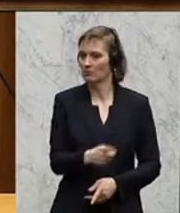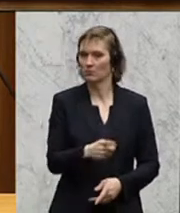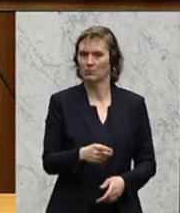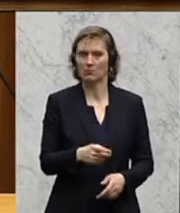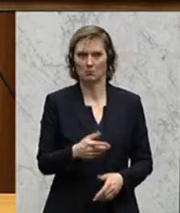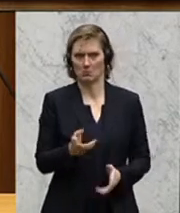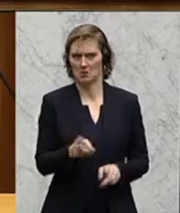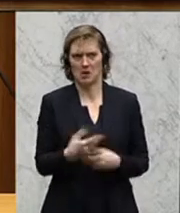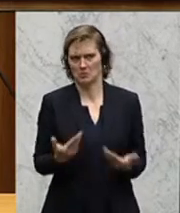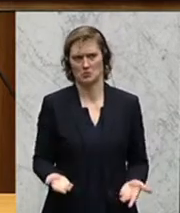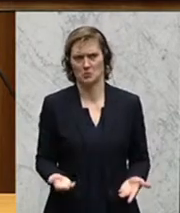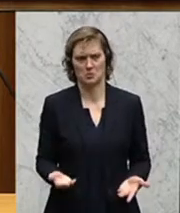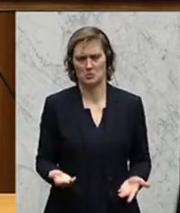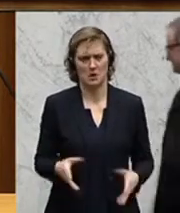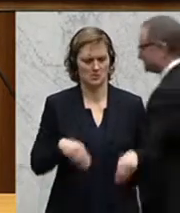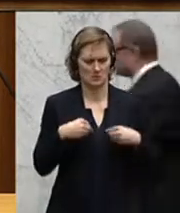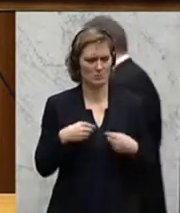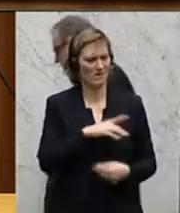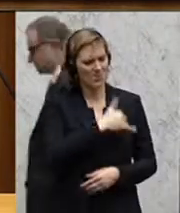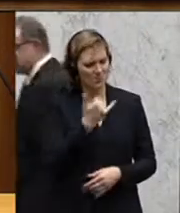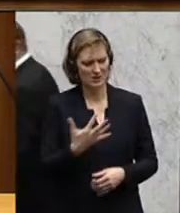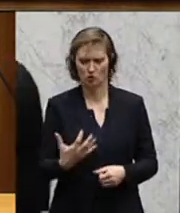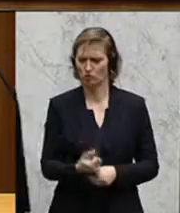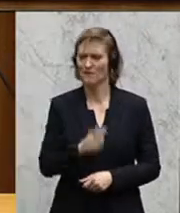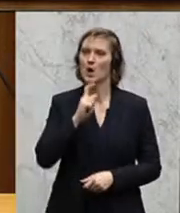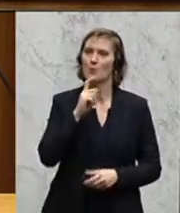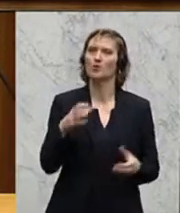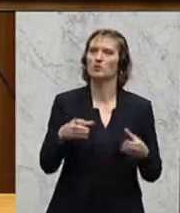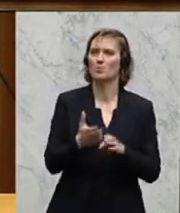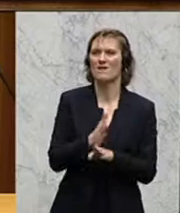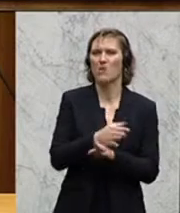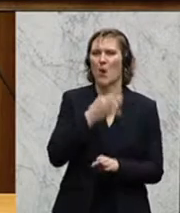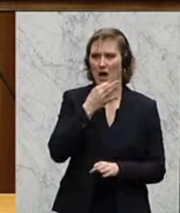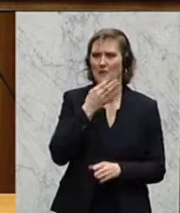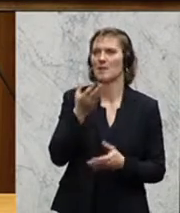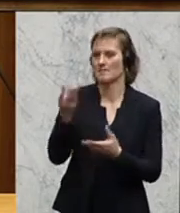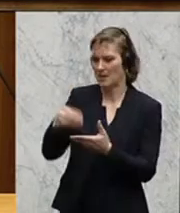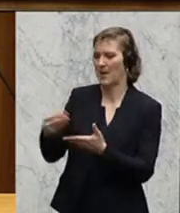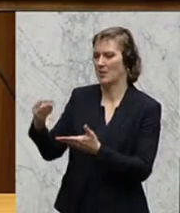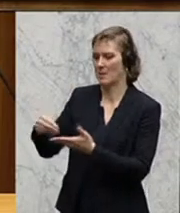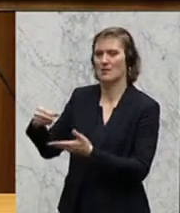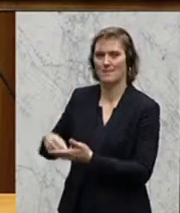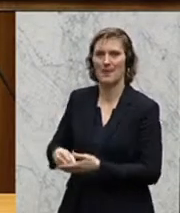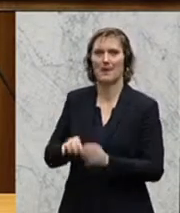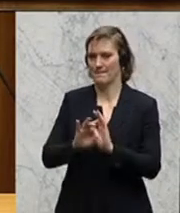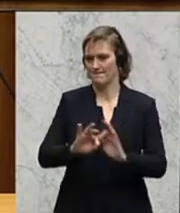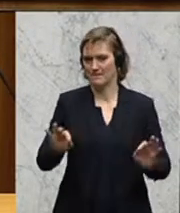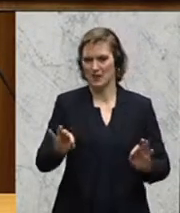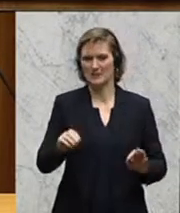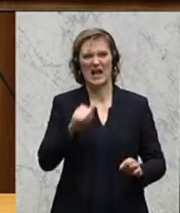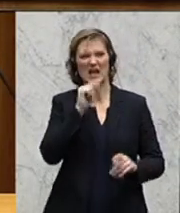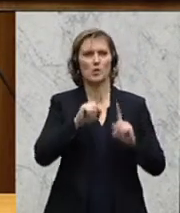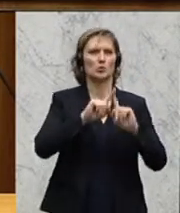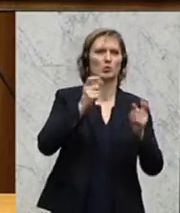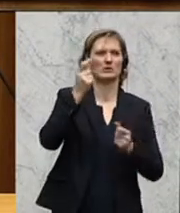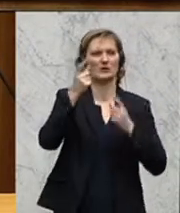werte Kolleginnen und Kollegen. Und ich verstehe nicht, wenn wir es geschafft haben, diese Berufsgruppen, ich vorhin genannt habe, hineinzunehmen, dass es hier keine Bespitzelung und keine